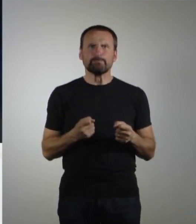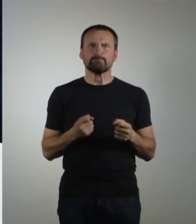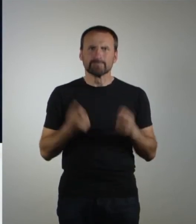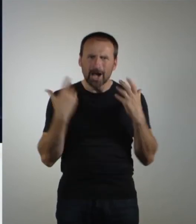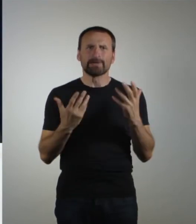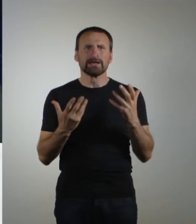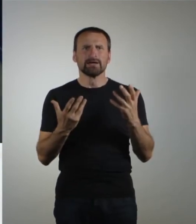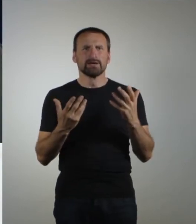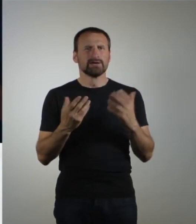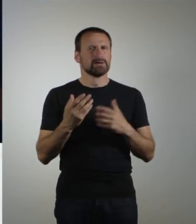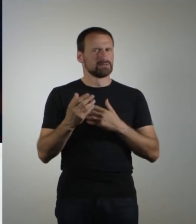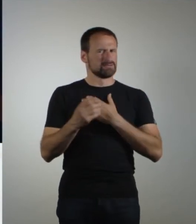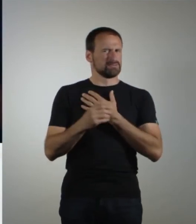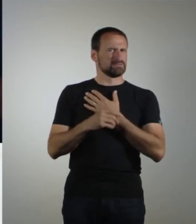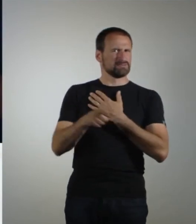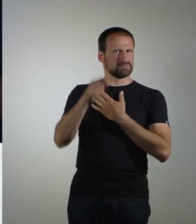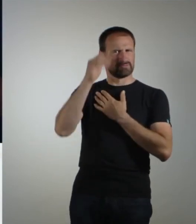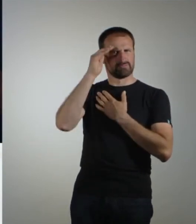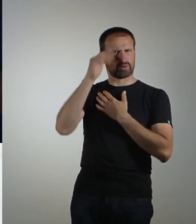angeschlagen. Ah, ne.